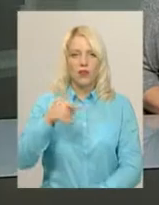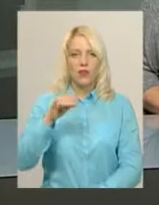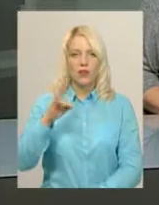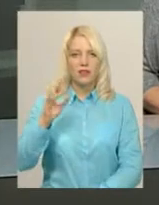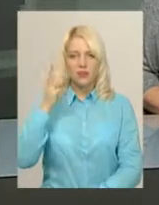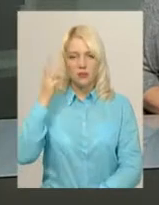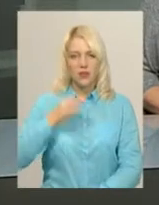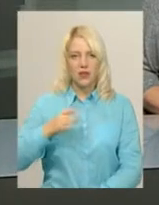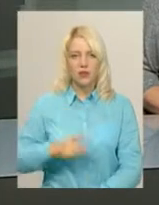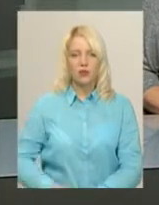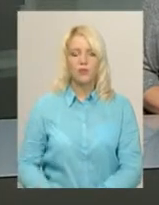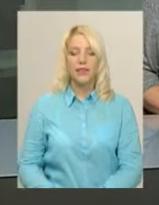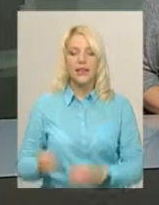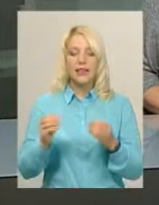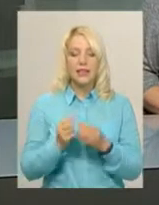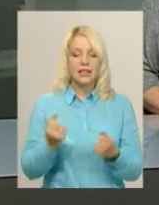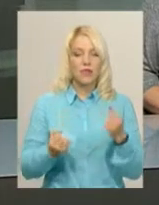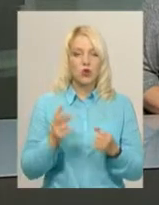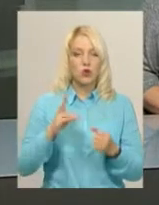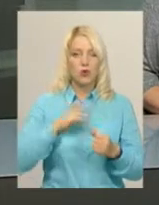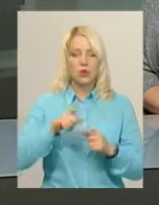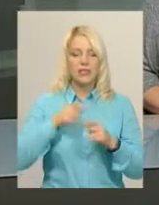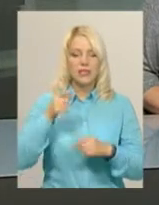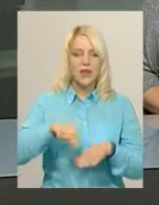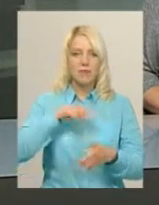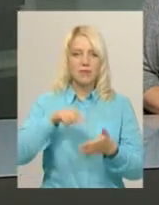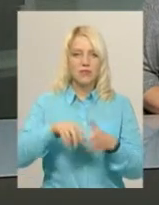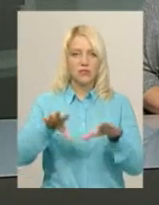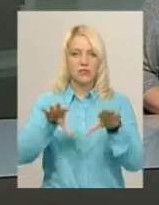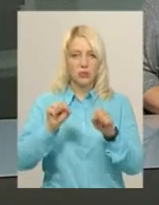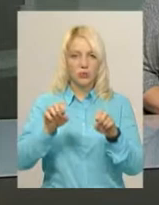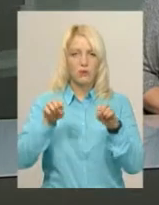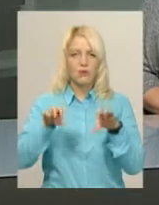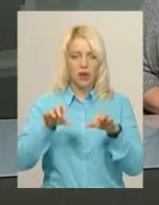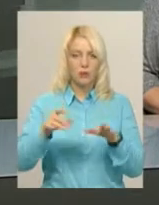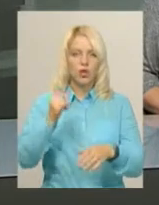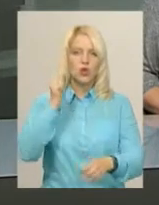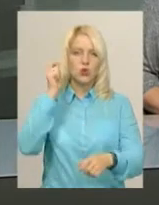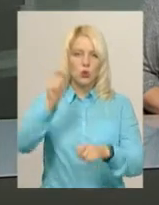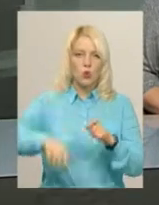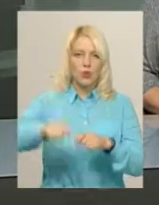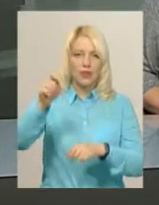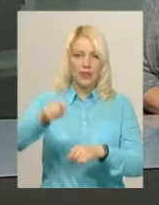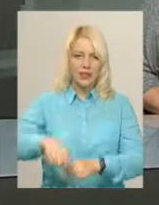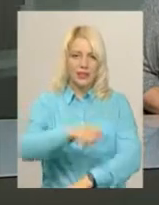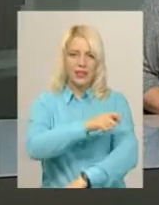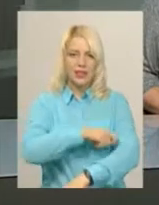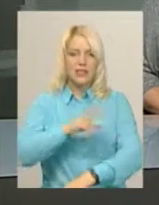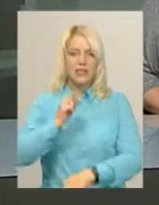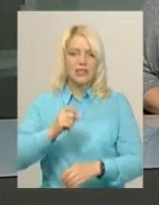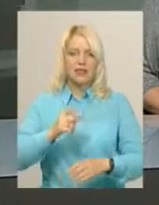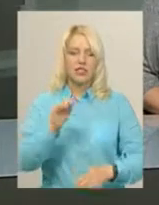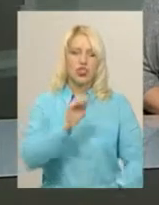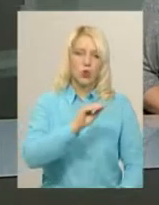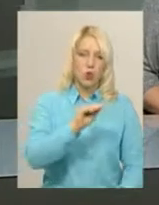Десять водіїв, котрі за містом їздили з вимкненими фарами в день, зупинили сьогодні патрульні за годину рейду на автодорозі Житомир